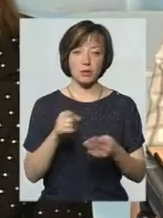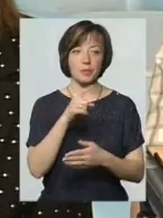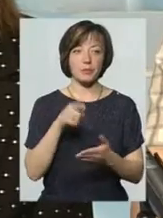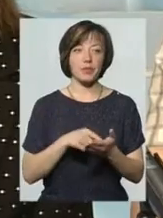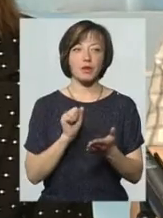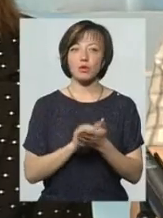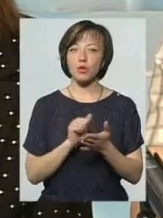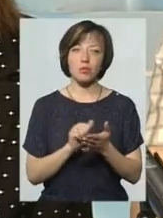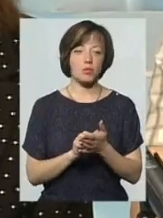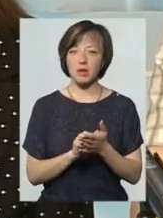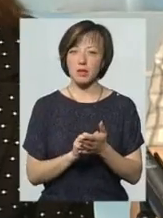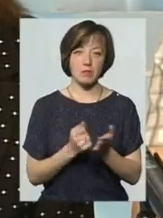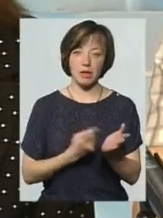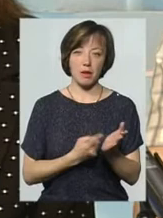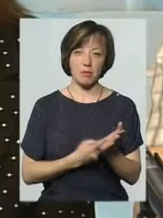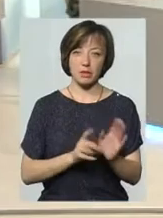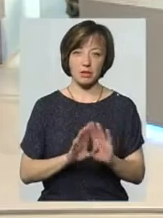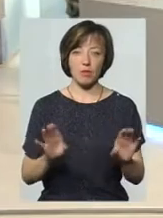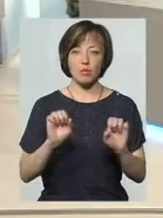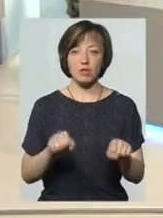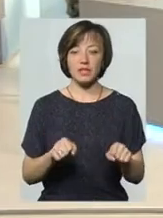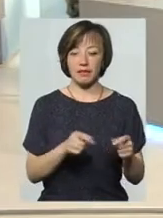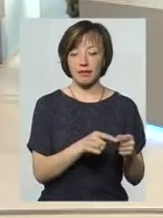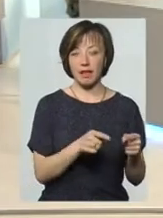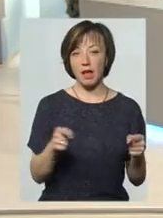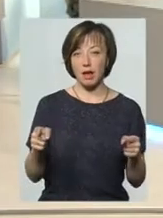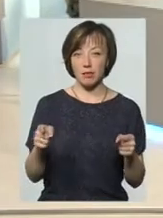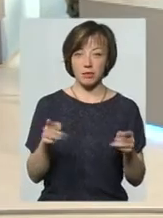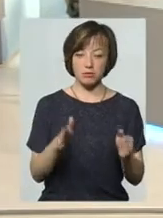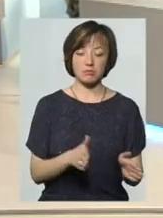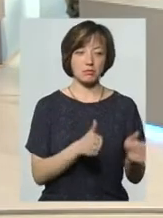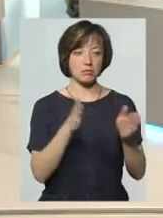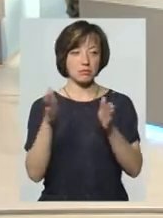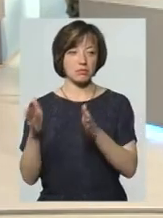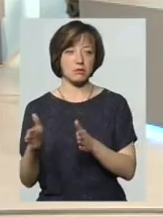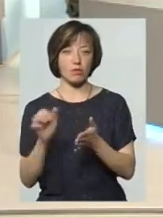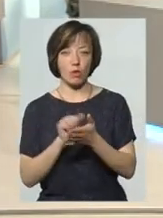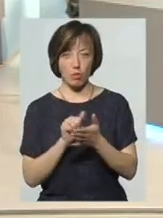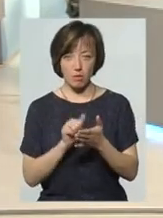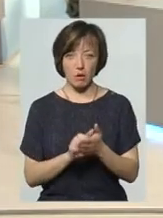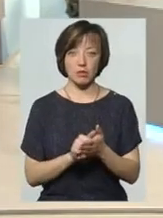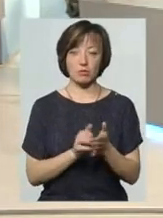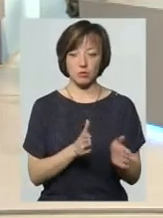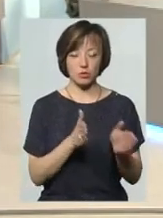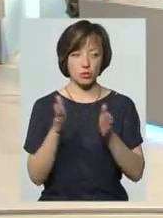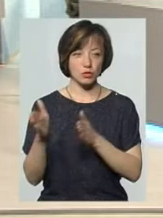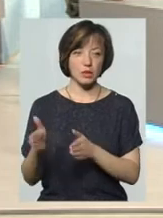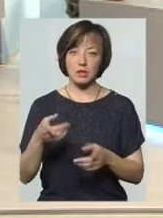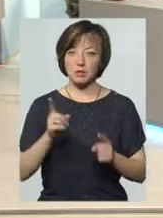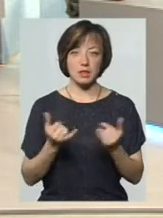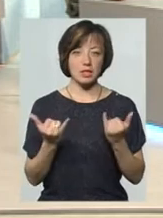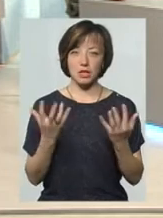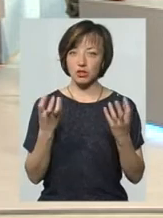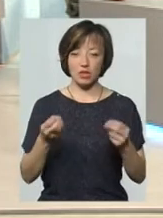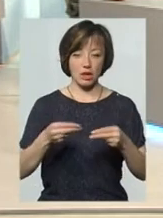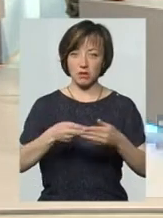Нормативними документами не підкріплено. Можливо, цей термін, якщо буде якийсь документ, то він посунується, тому що, насправді, зараз ще